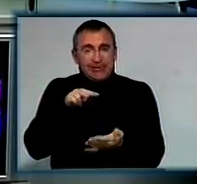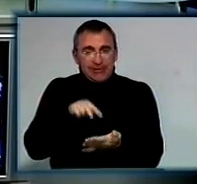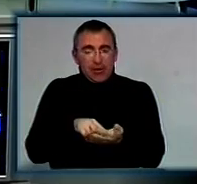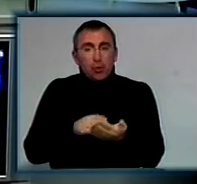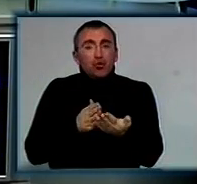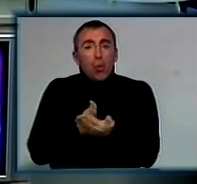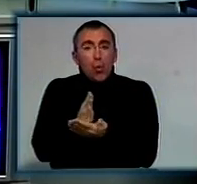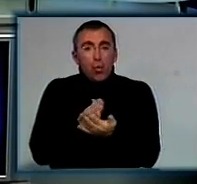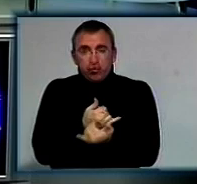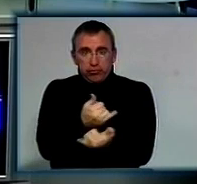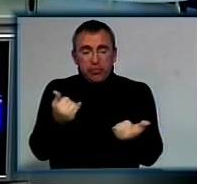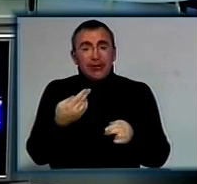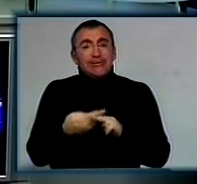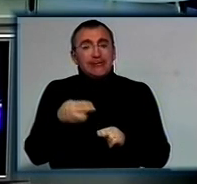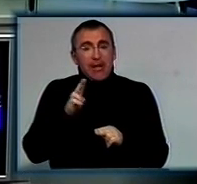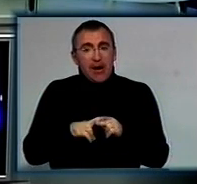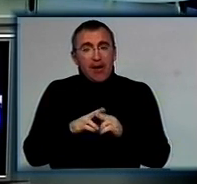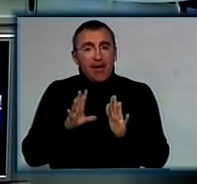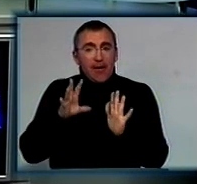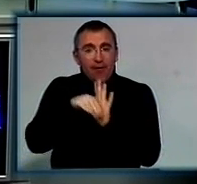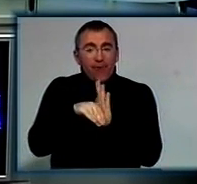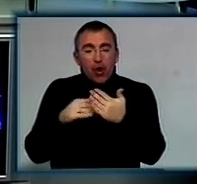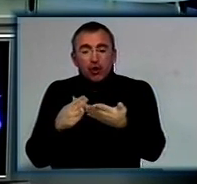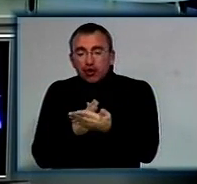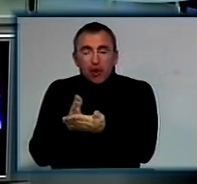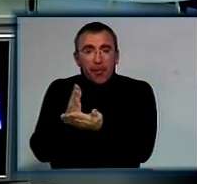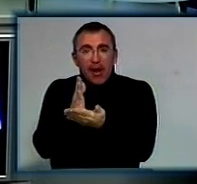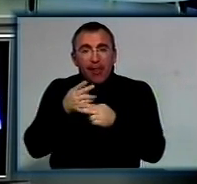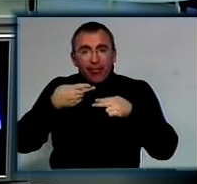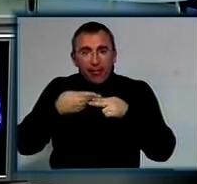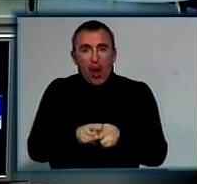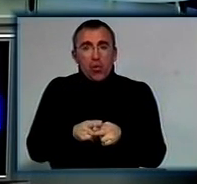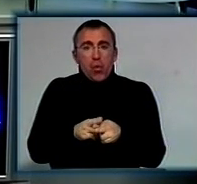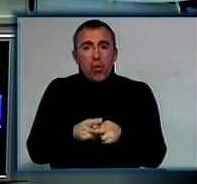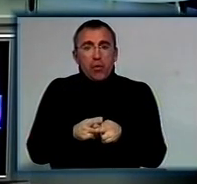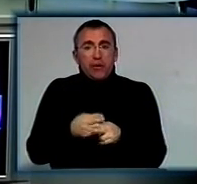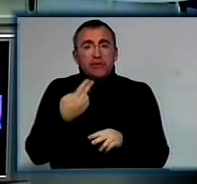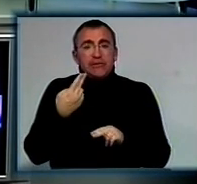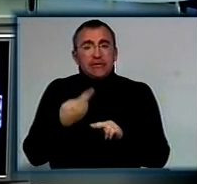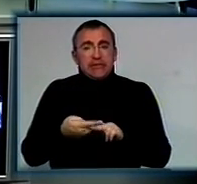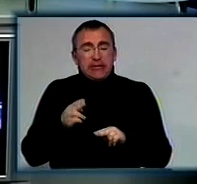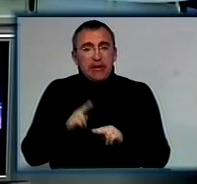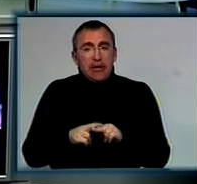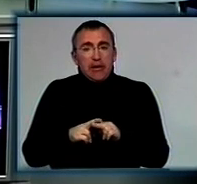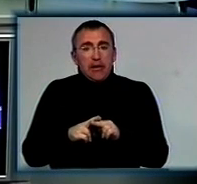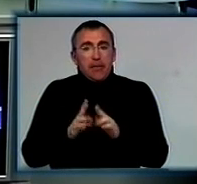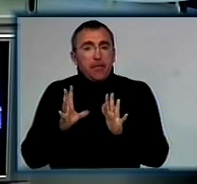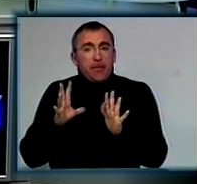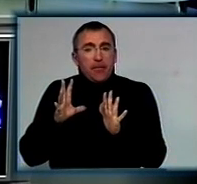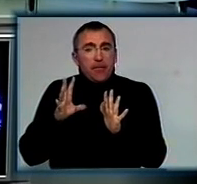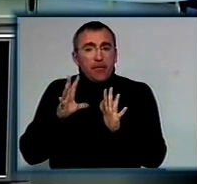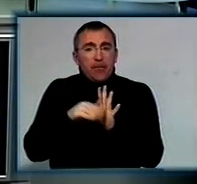служби. Це і введення GPS-технологій, це примінення